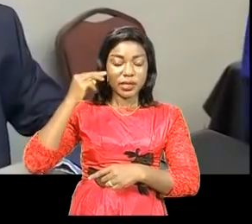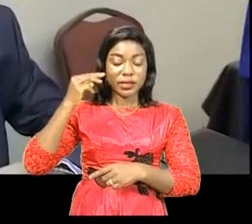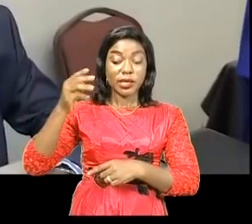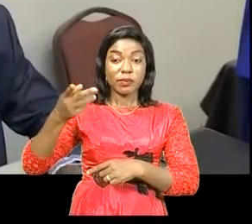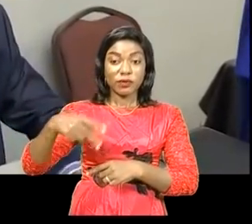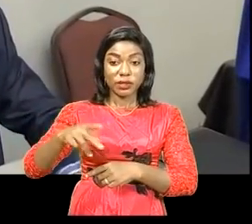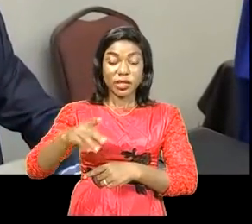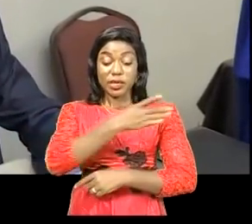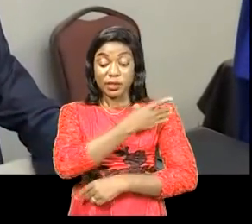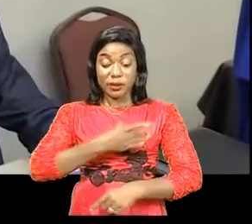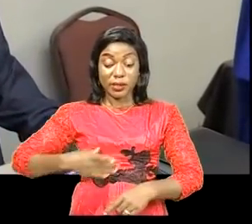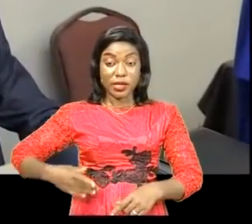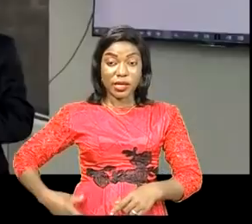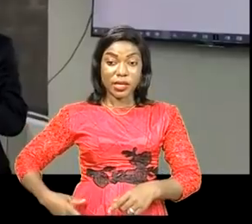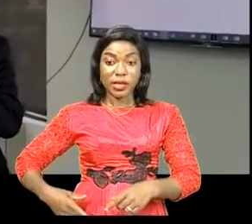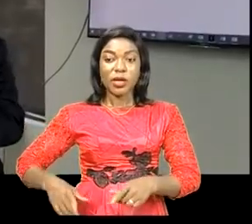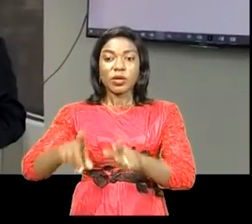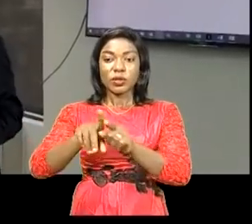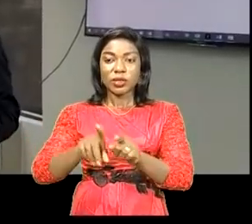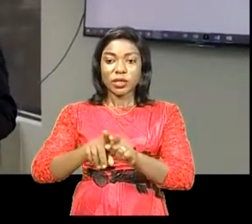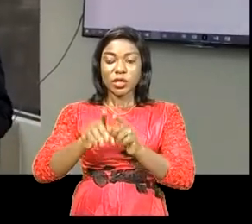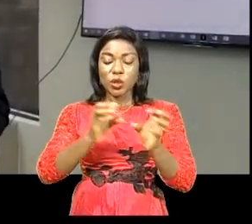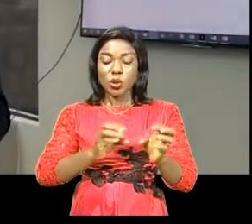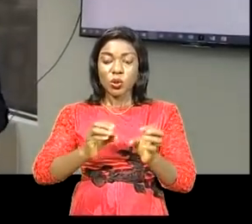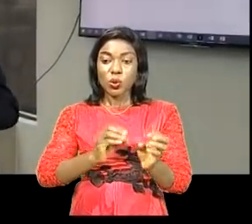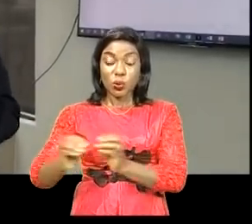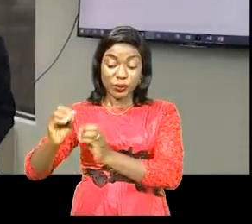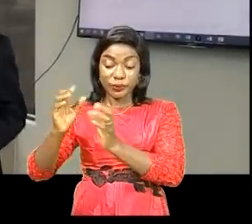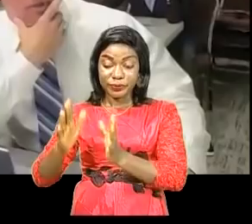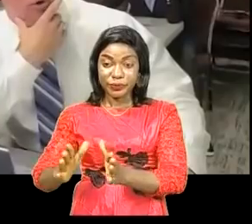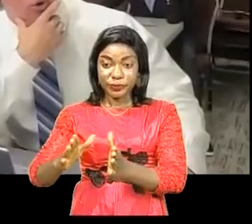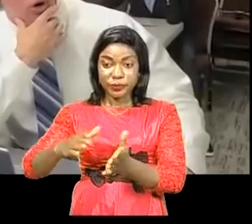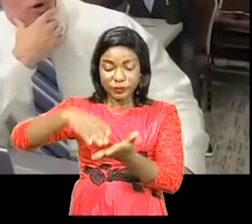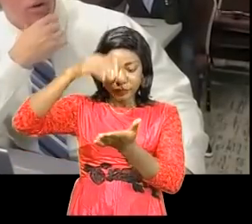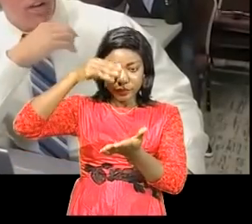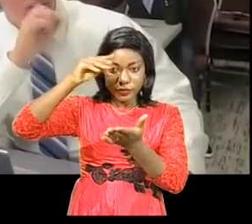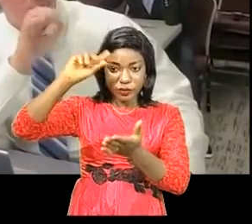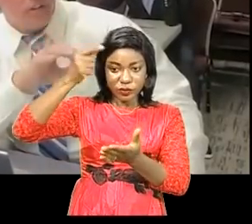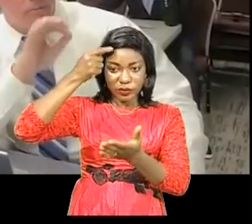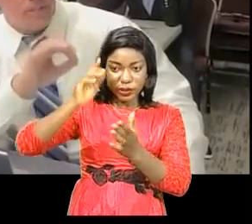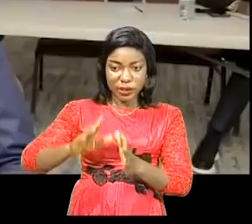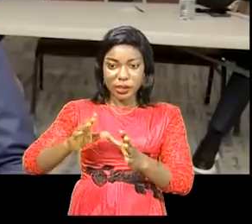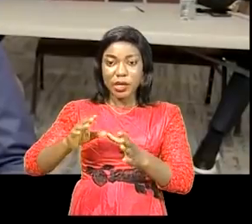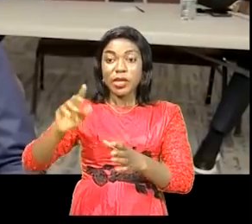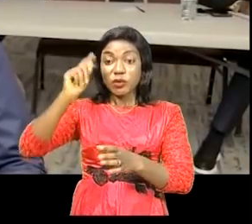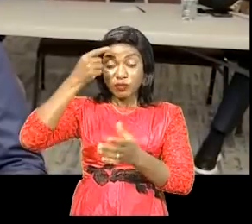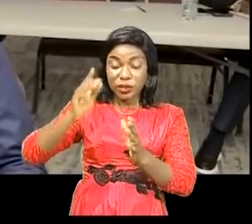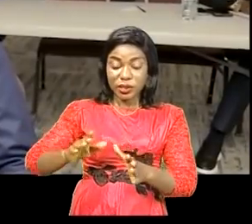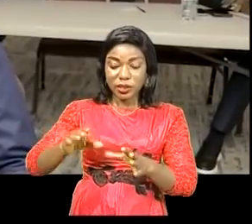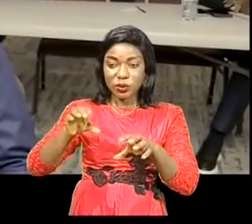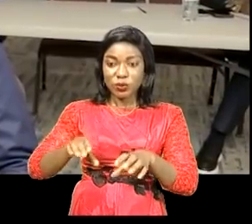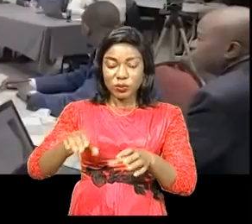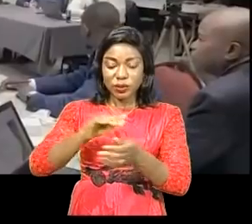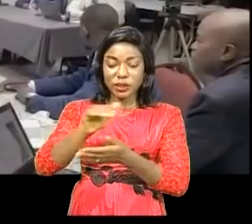maire de la ville de Matadi ainsi que du coordonnateur du bureau d'études du gouvernement provincial les gouverneurs du Congo central à Toumatoubo